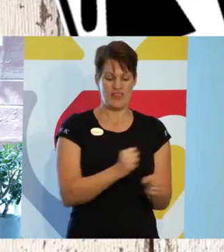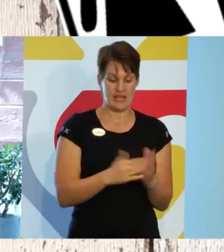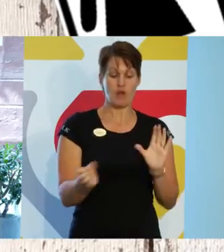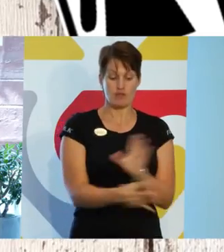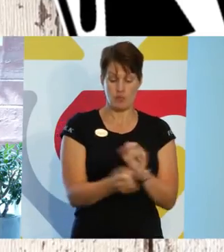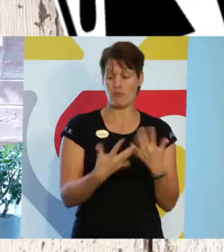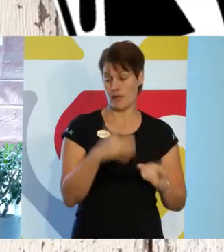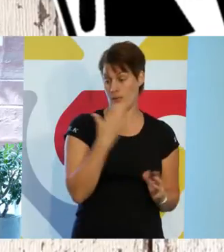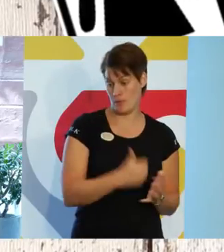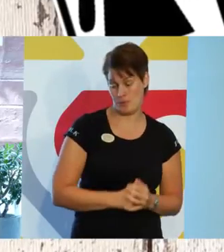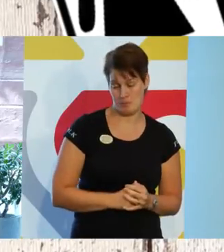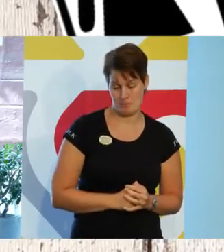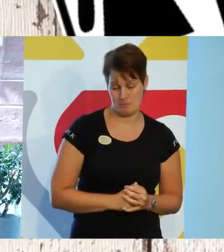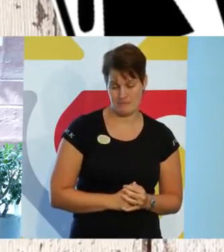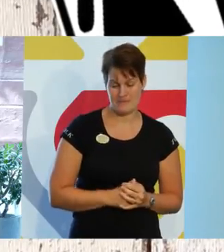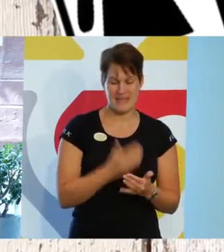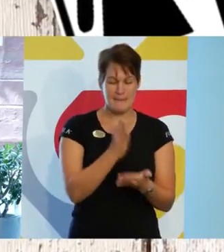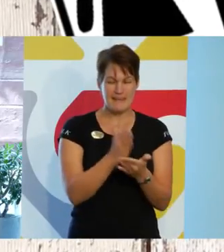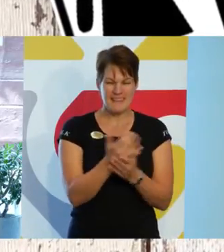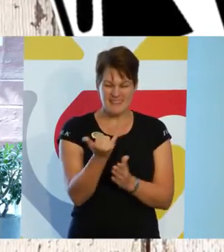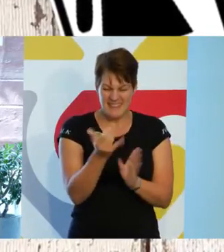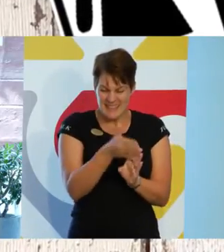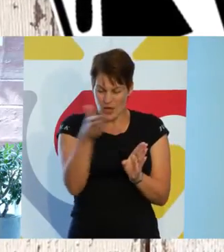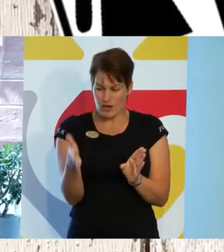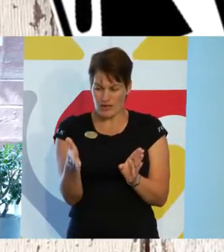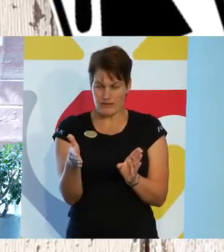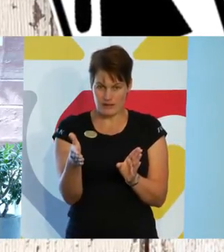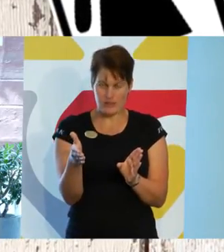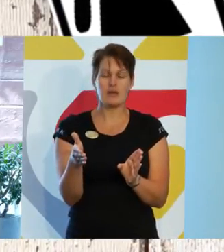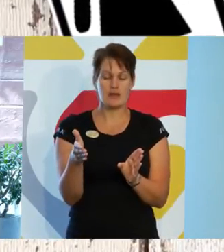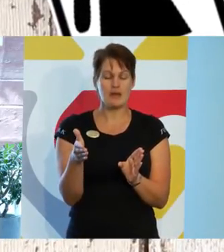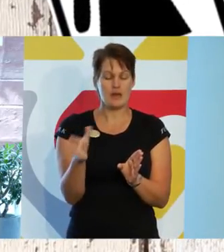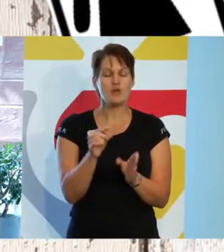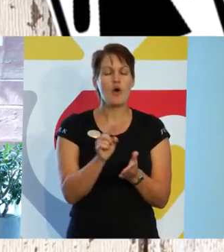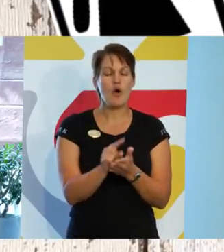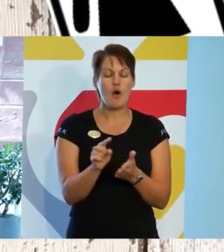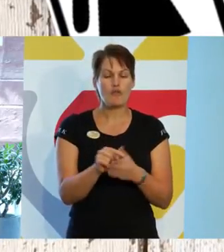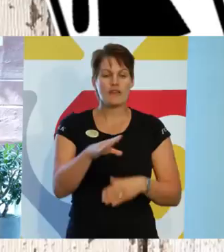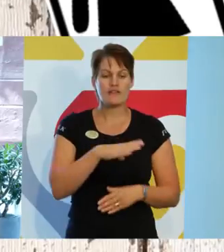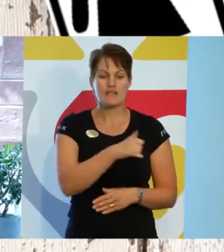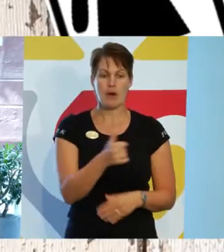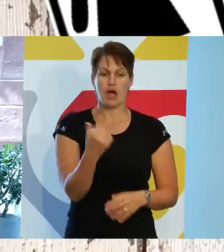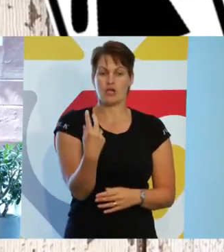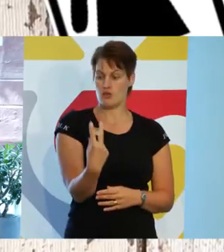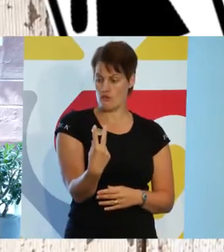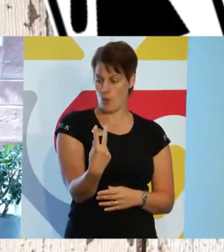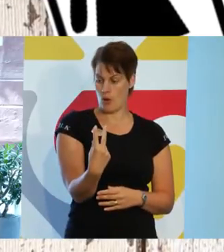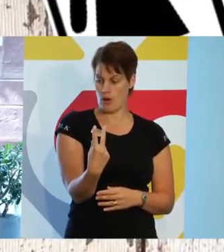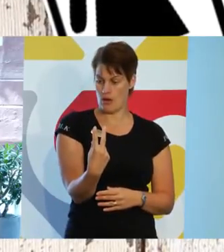I mitten av tiotalet var det inte ovanligt att det bara fanns två val,